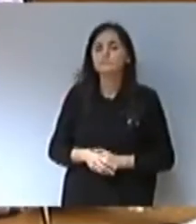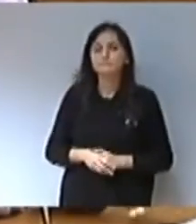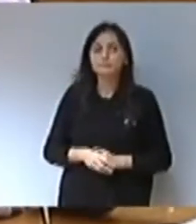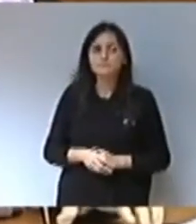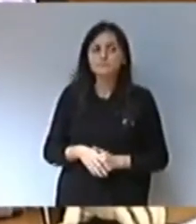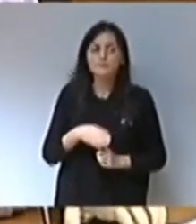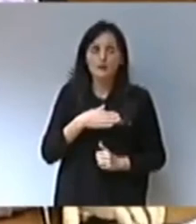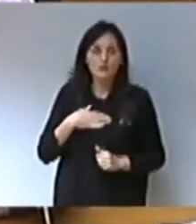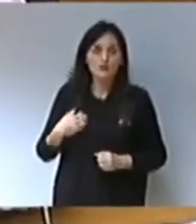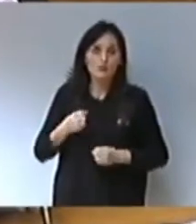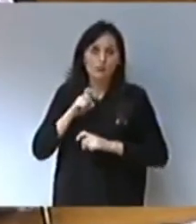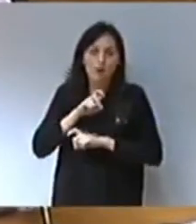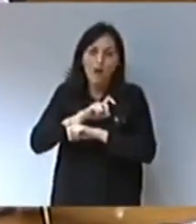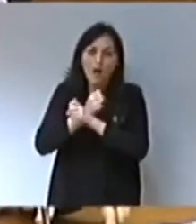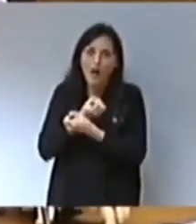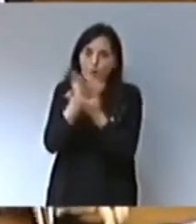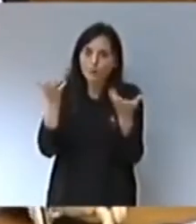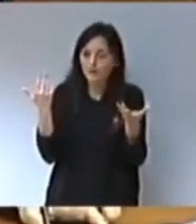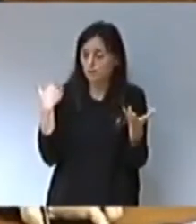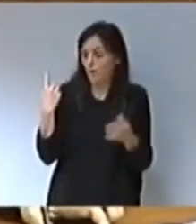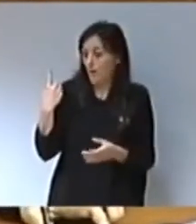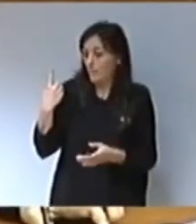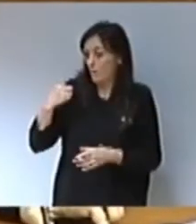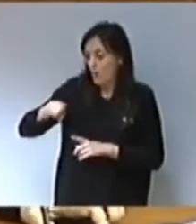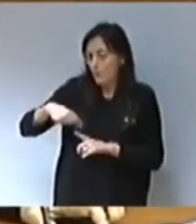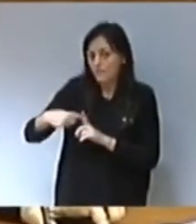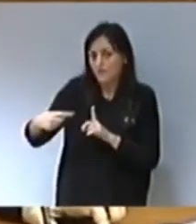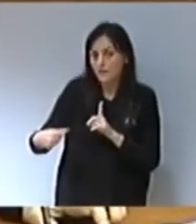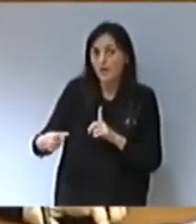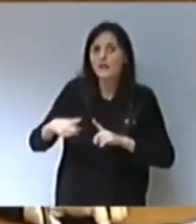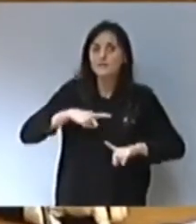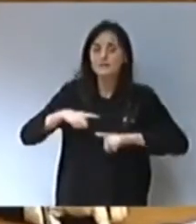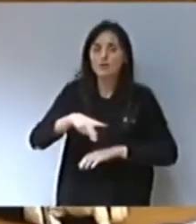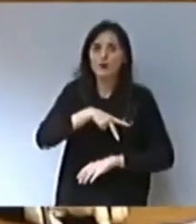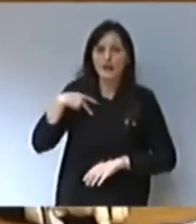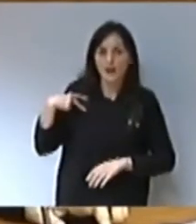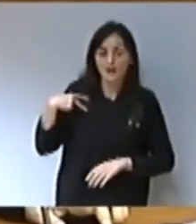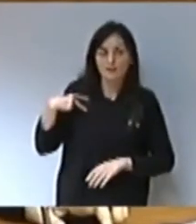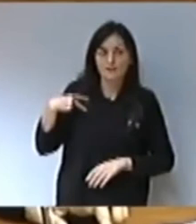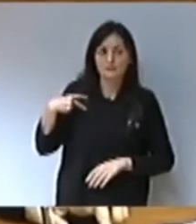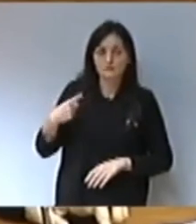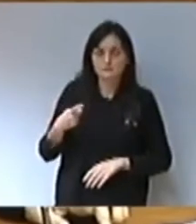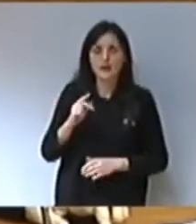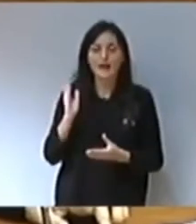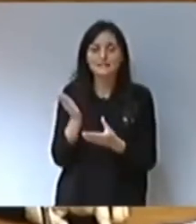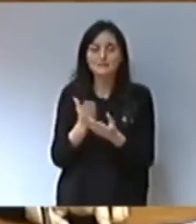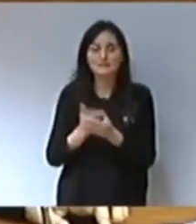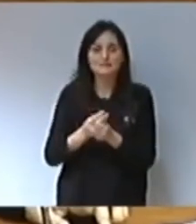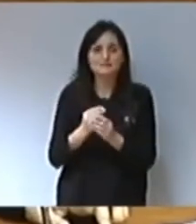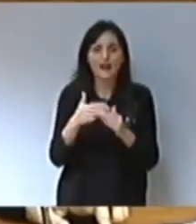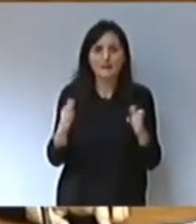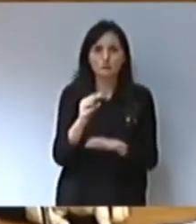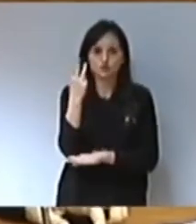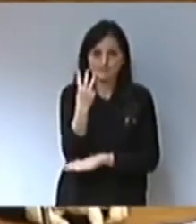Jo vull que anunciar així, perquè, a més, és de fa una hora i mitja, que la Direcció General de Qualitat Democràtica ja ha obert tres expedients sancionadors